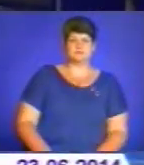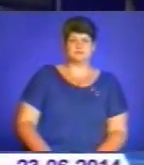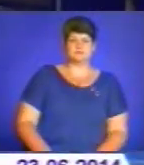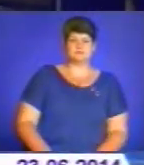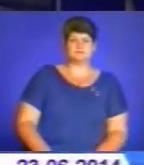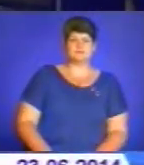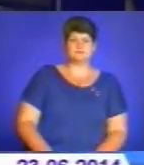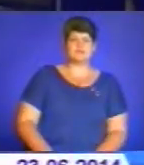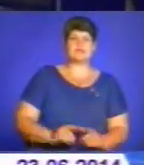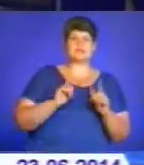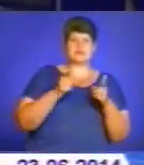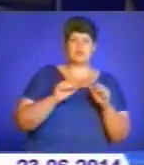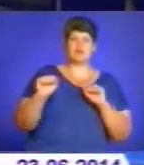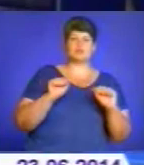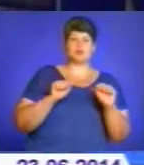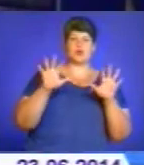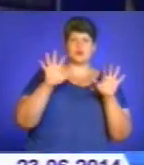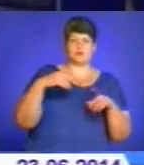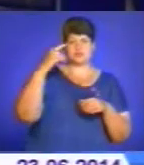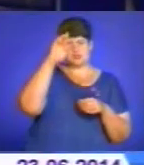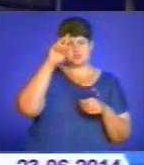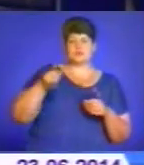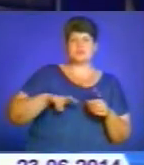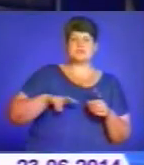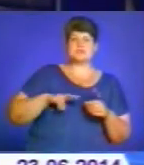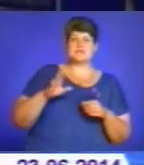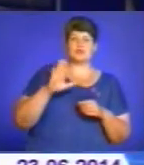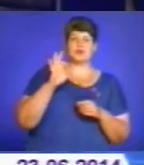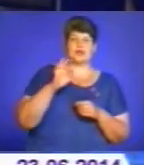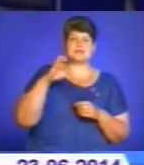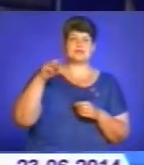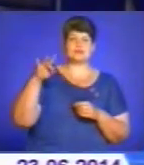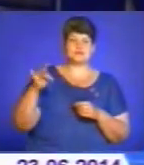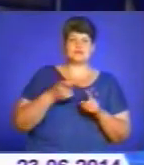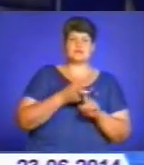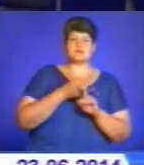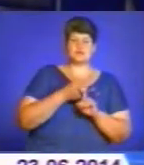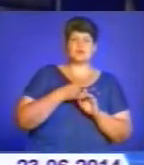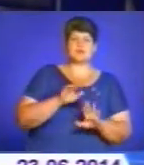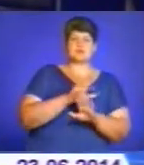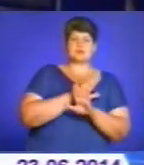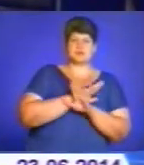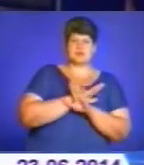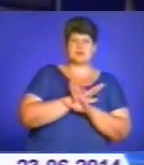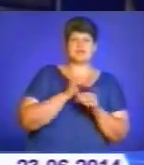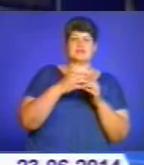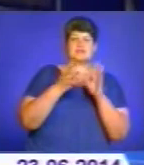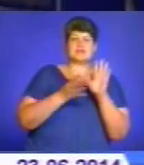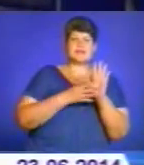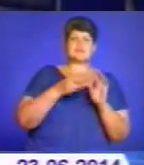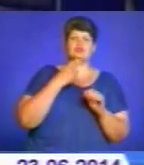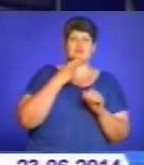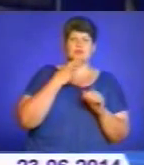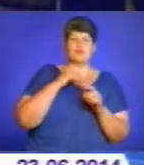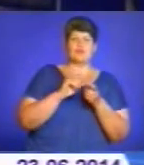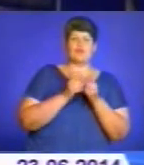Згідно із розпорядженням голови обласної державної адміністрації Олега Сиротюка, у зв'язку із загибеллю 19 червня в